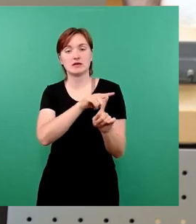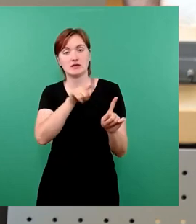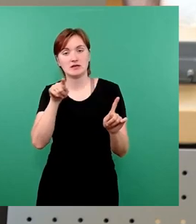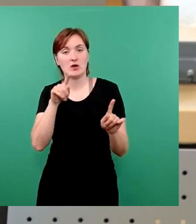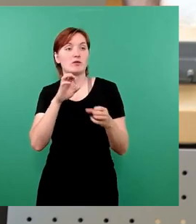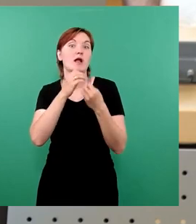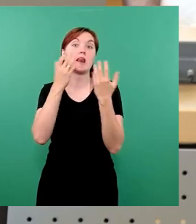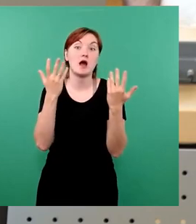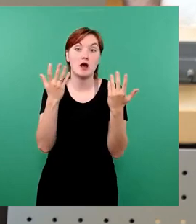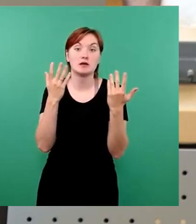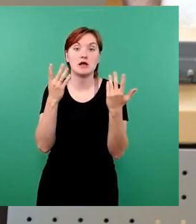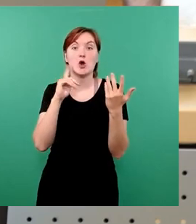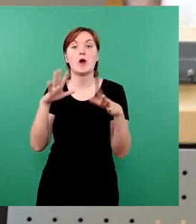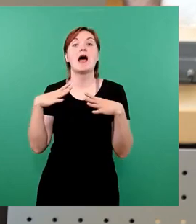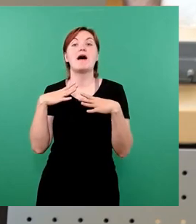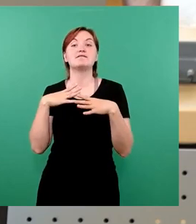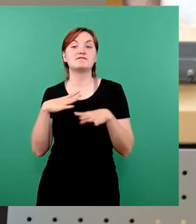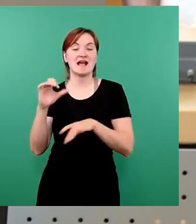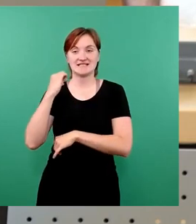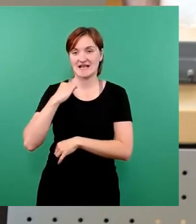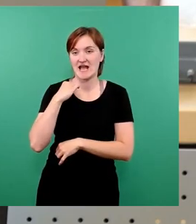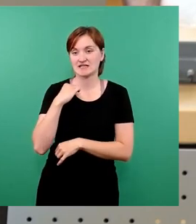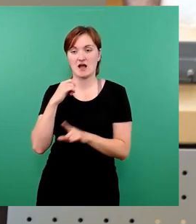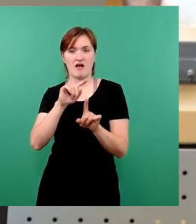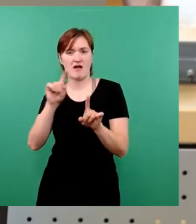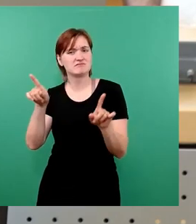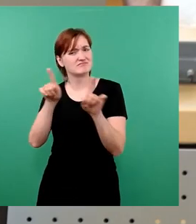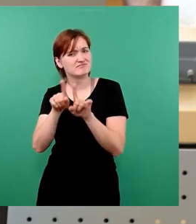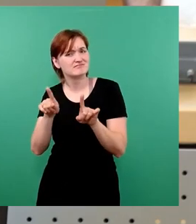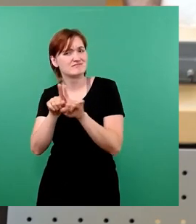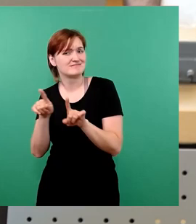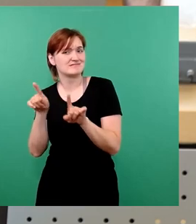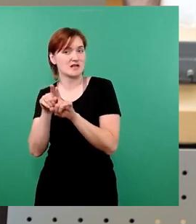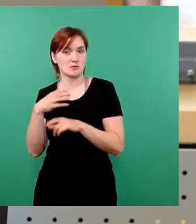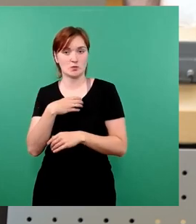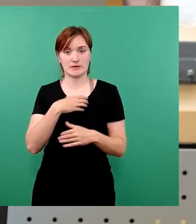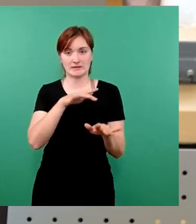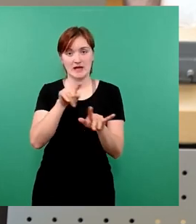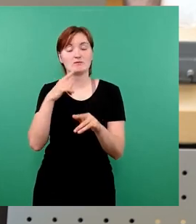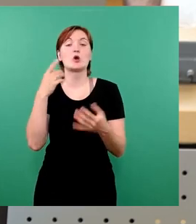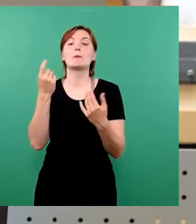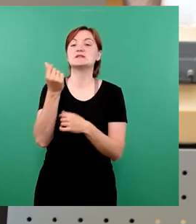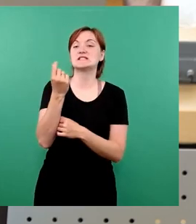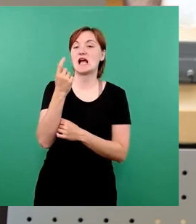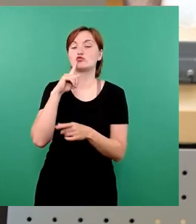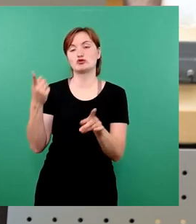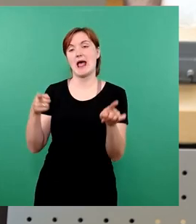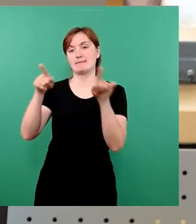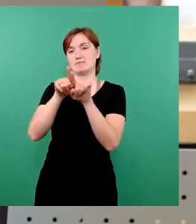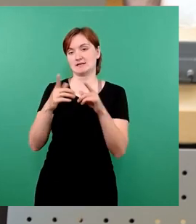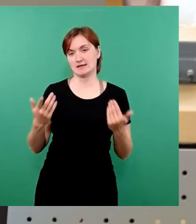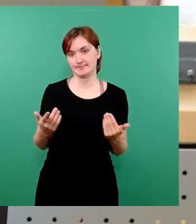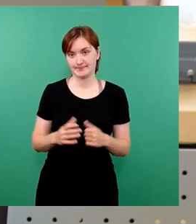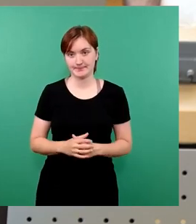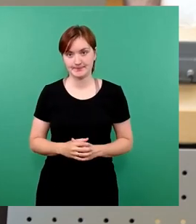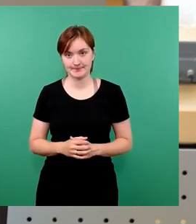zu erwarten, dass die freien Träger selbiges Erwartungshaltung haben an die Bezahlung wie unsere eigenen Bediensteten.